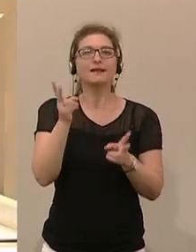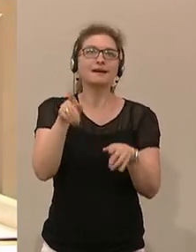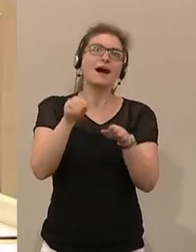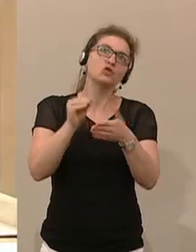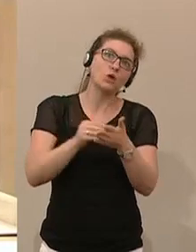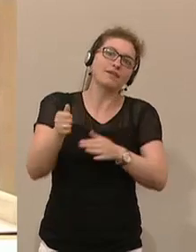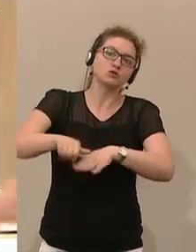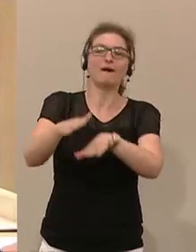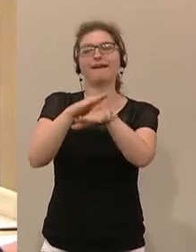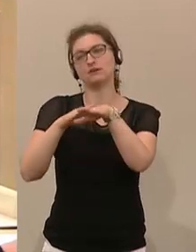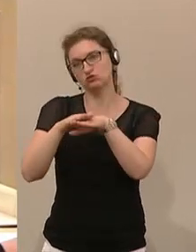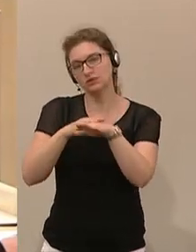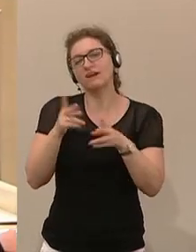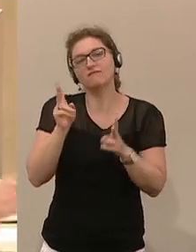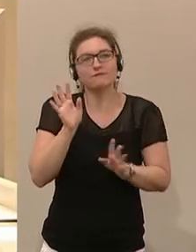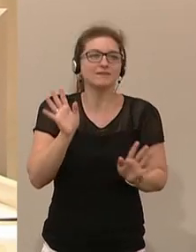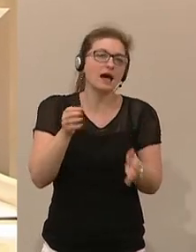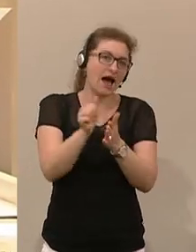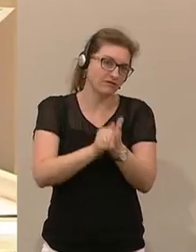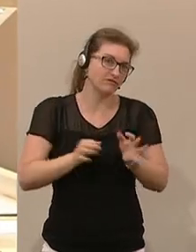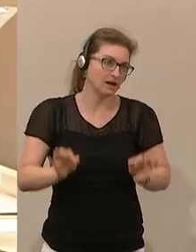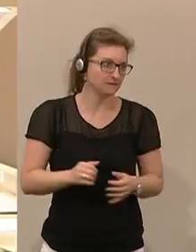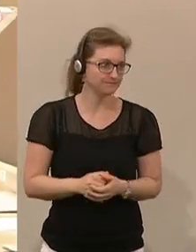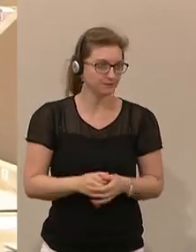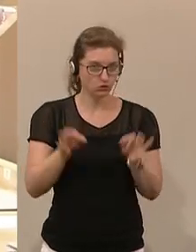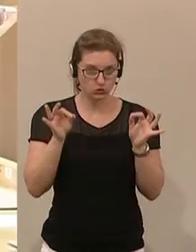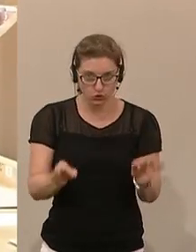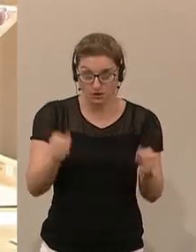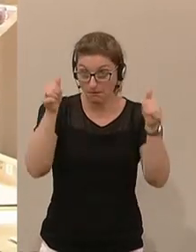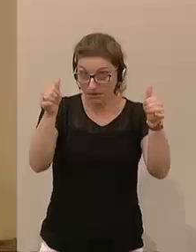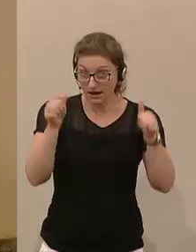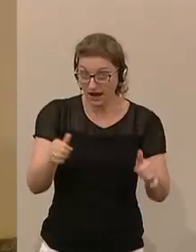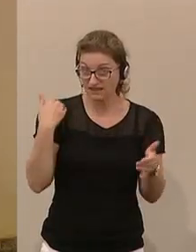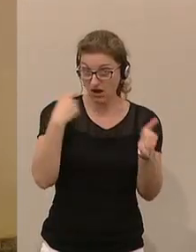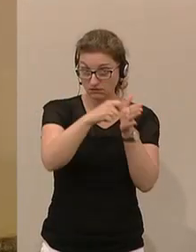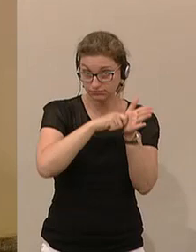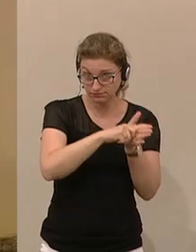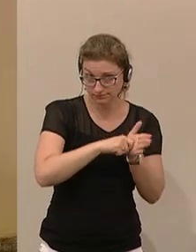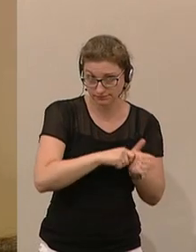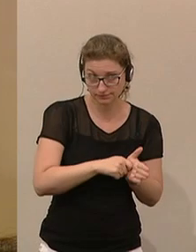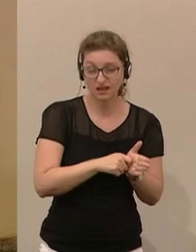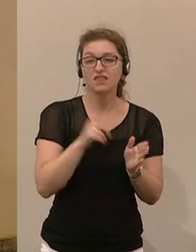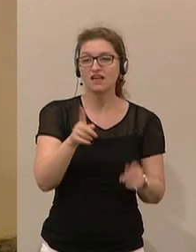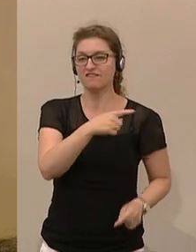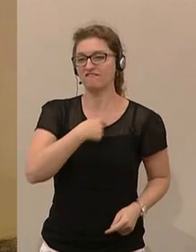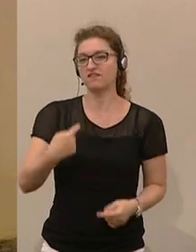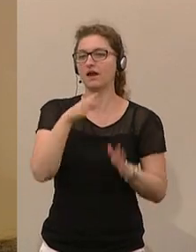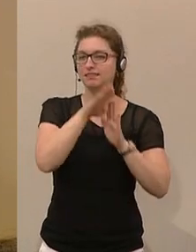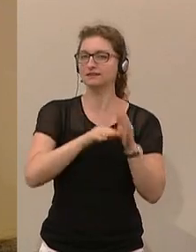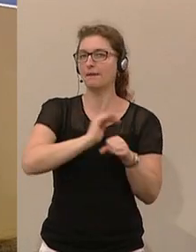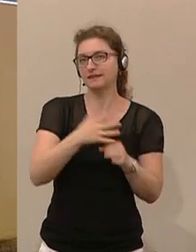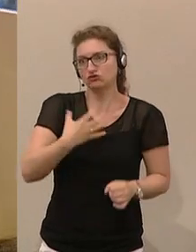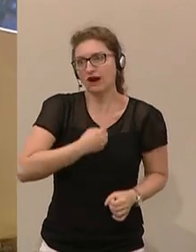entschuldigen. Das wäre ein Anfall. So, wir haben das Plakat in Ordnung gebracht. Dazu sind wir von der Liste Pilz